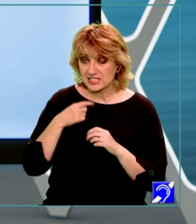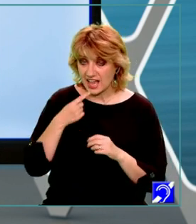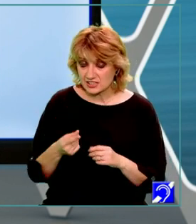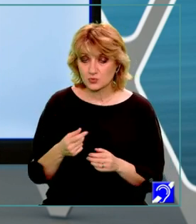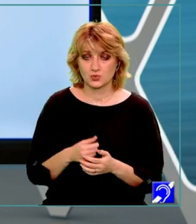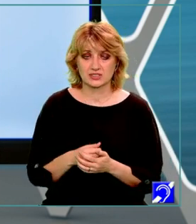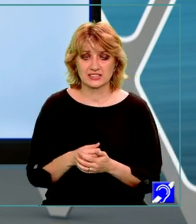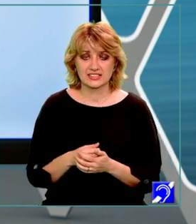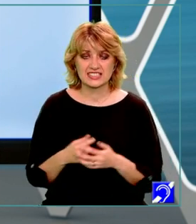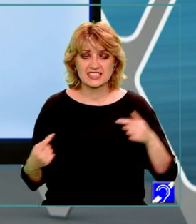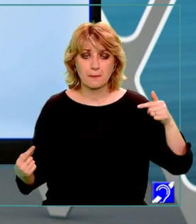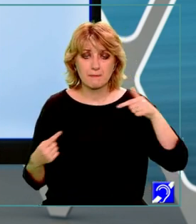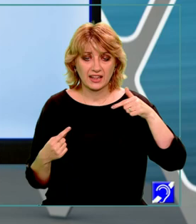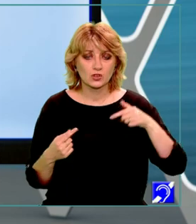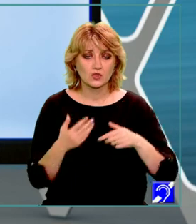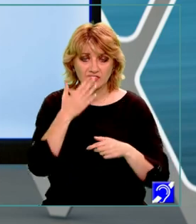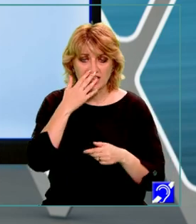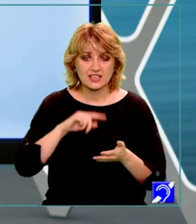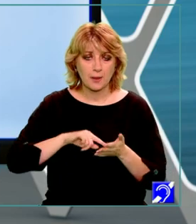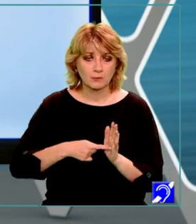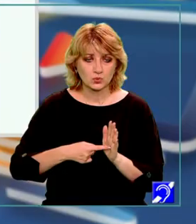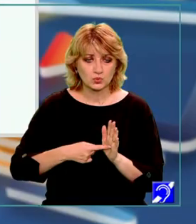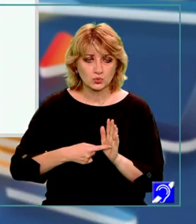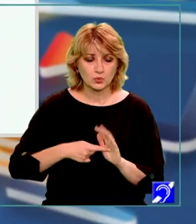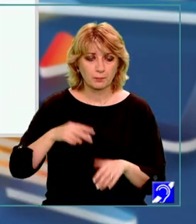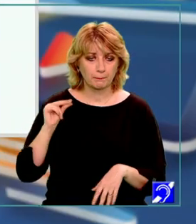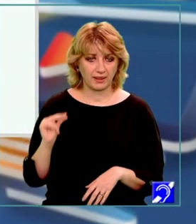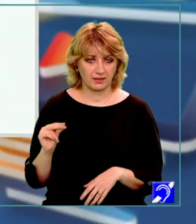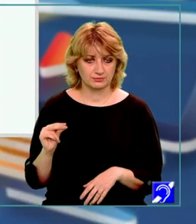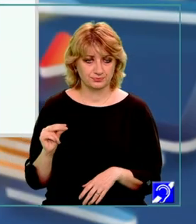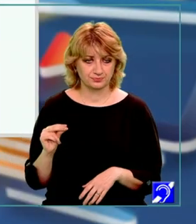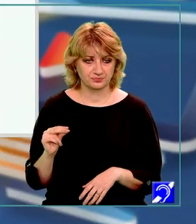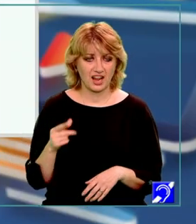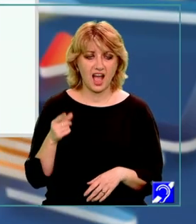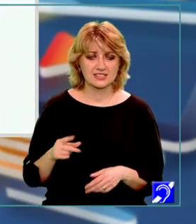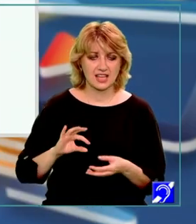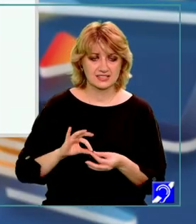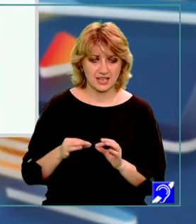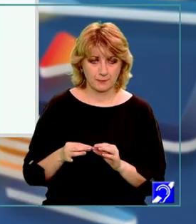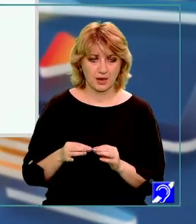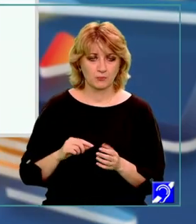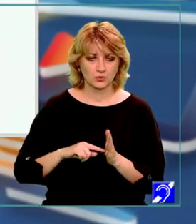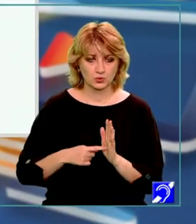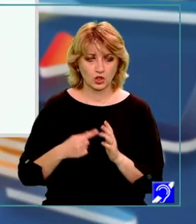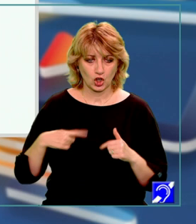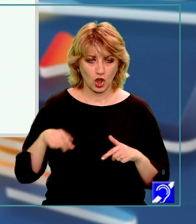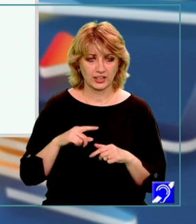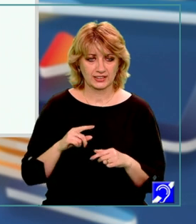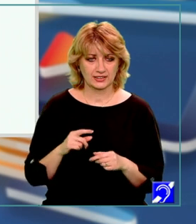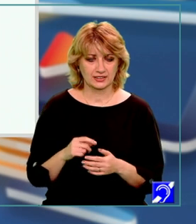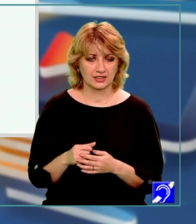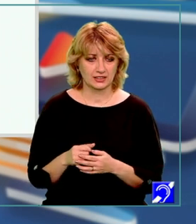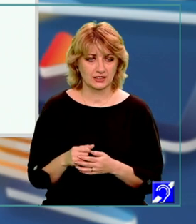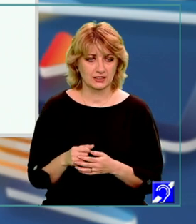simetricul față de punctul P. Asta înseamnă că punctul pe care noi îl